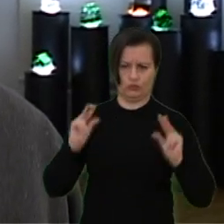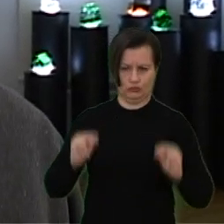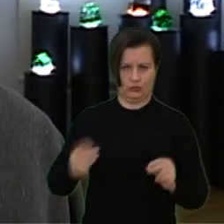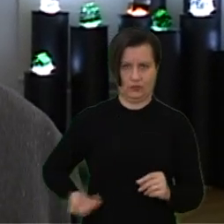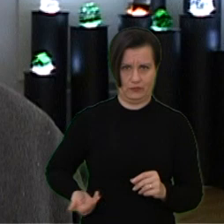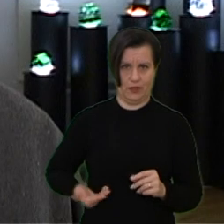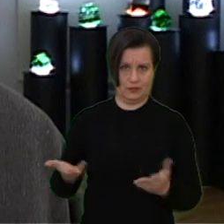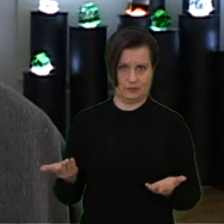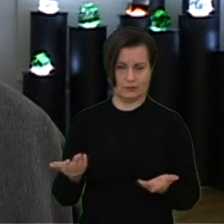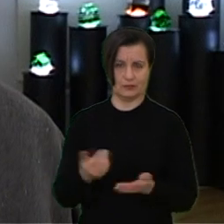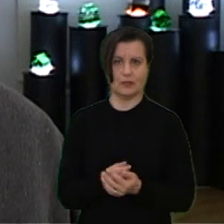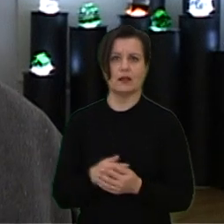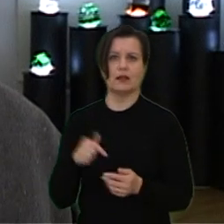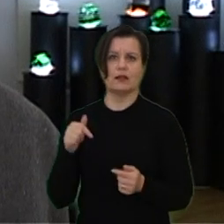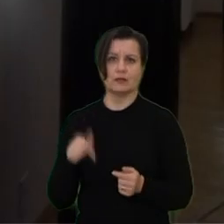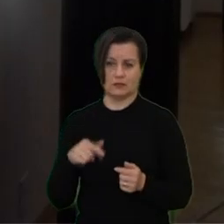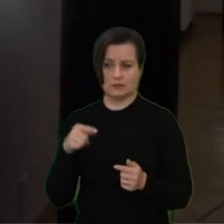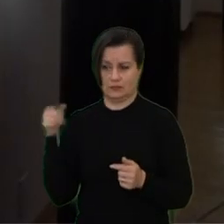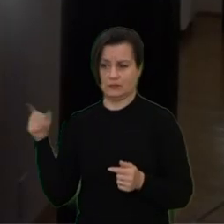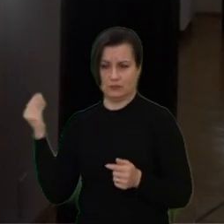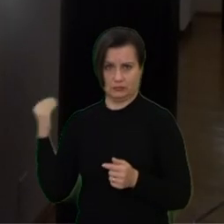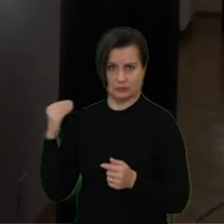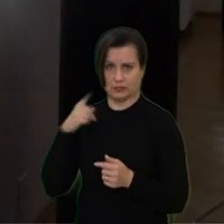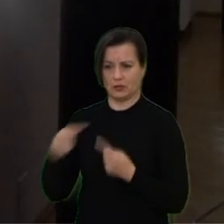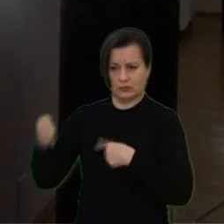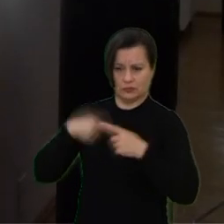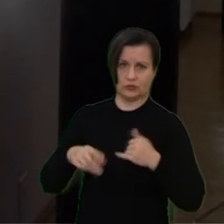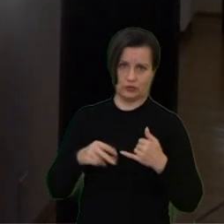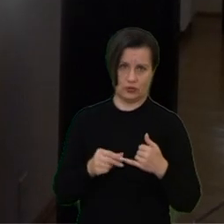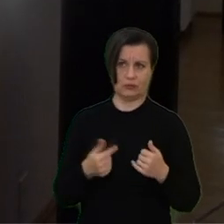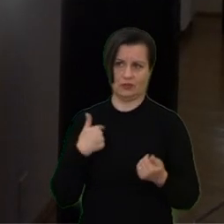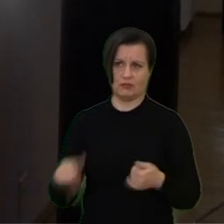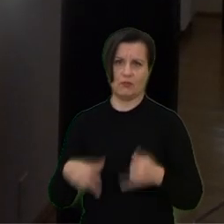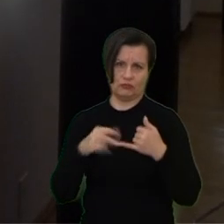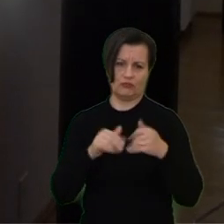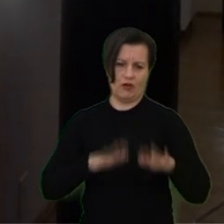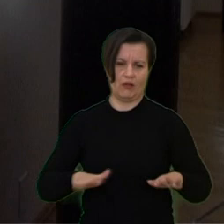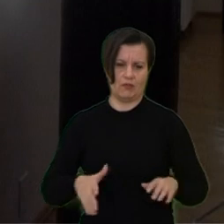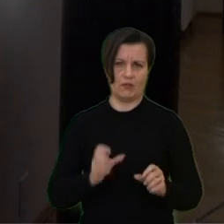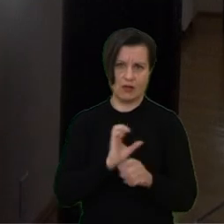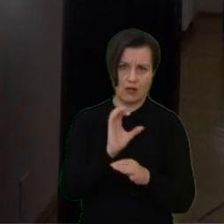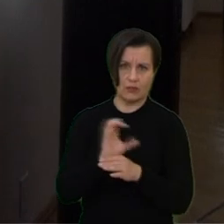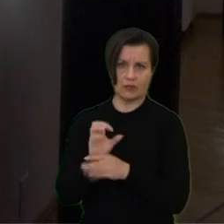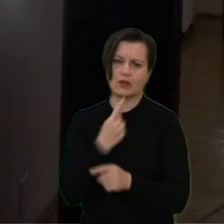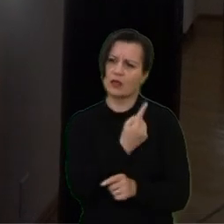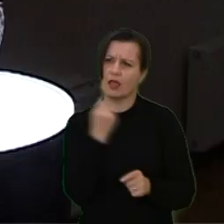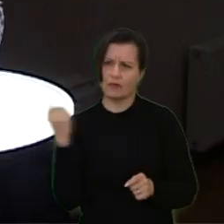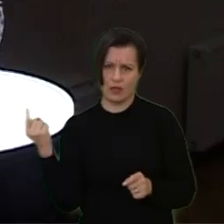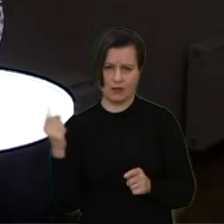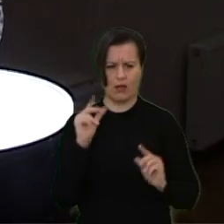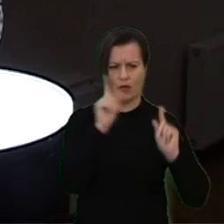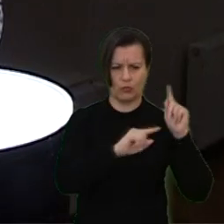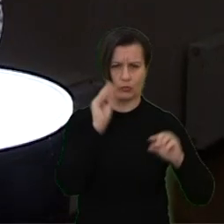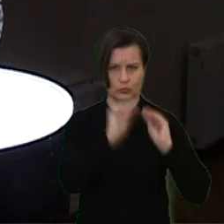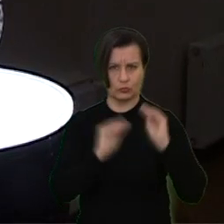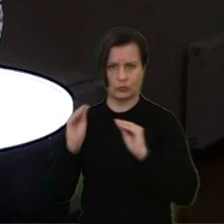ir aš grįžau į realybę dabar kartu, čia taip. Sako, grįžti į žemę, tai dabar aš kaip į žemiškus darau. Kiekvienas jis reikalauja